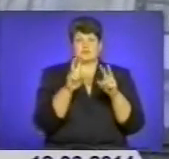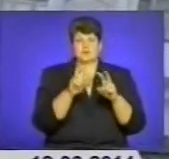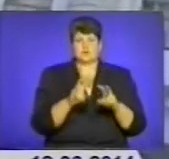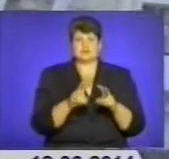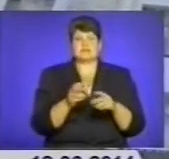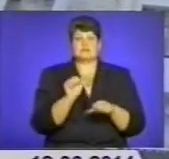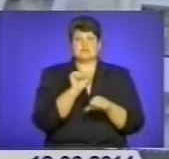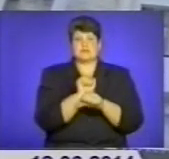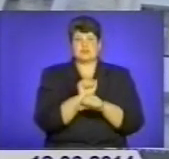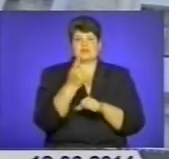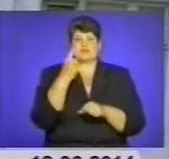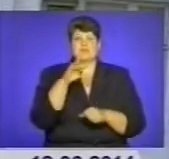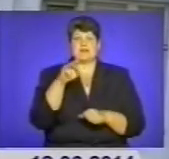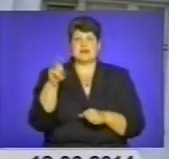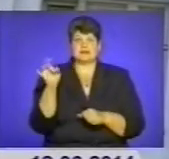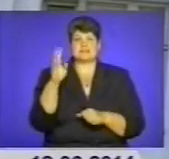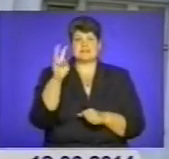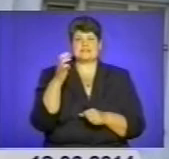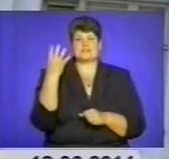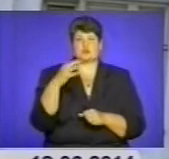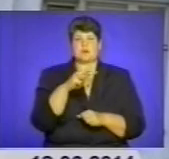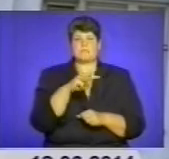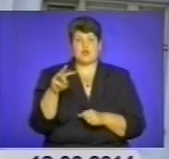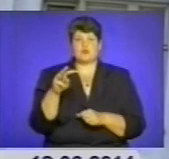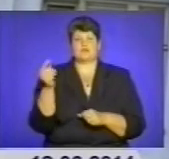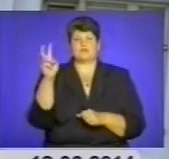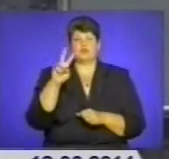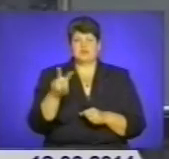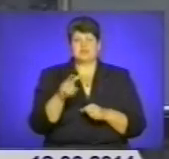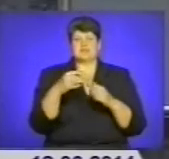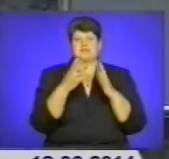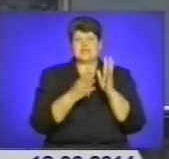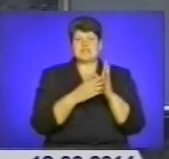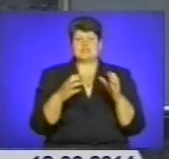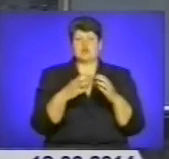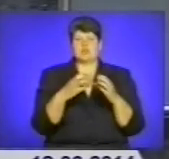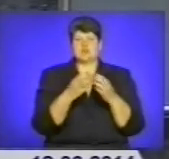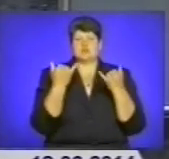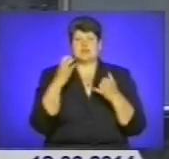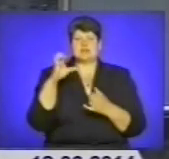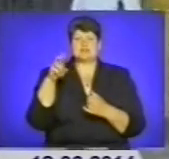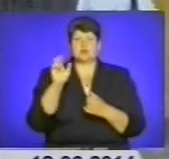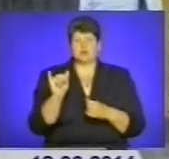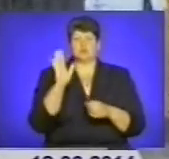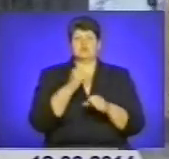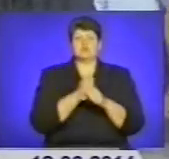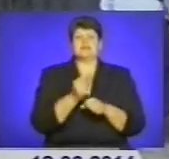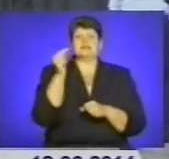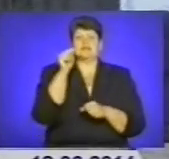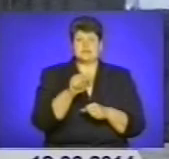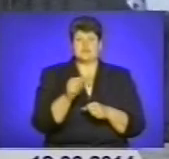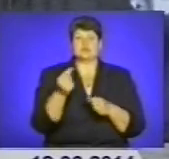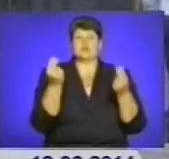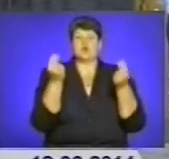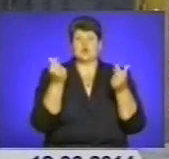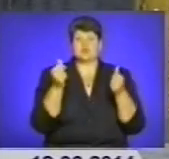1 мільярд 340 мільйонів доларів на рахунках 19 компаній. Нині СБУ, Генпрокуратура та суди працюватимуть над тим, аби вкрадені